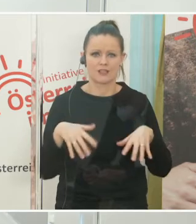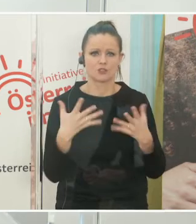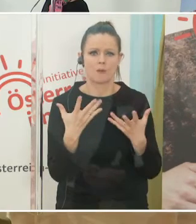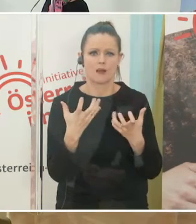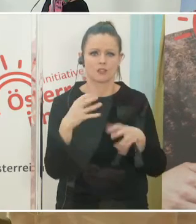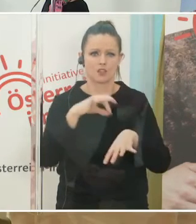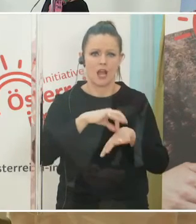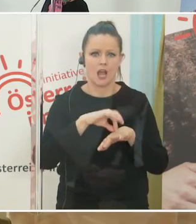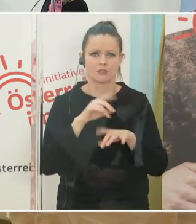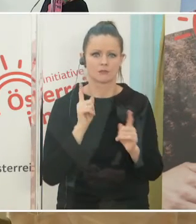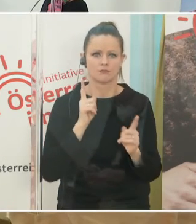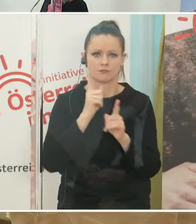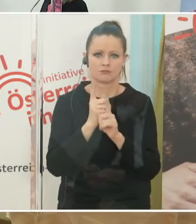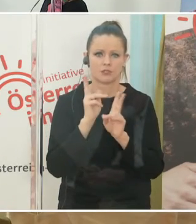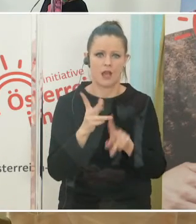kann.